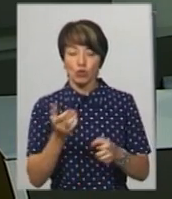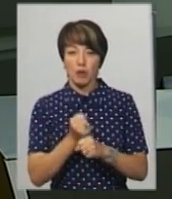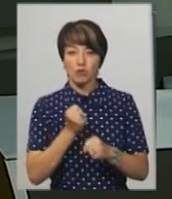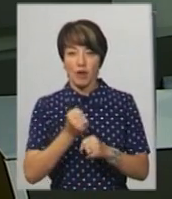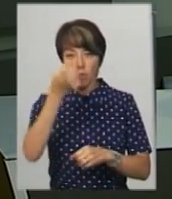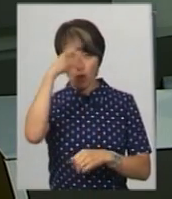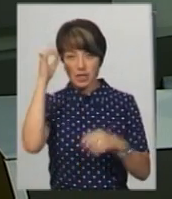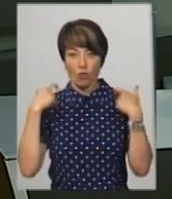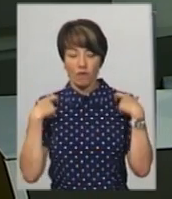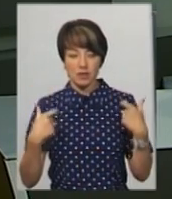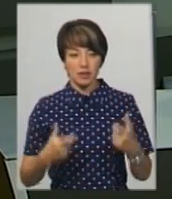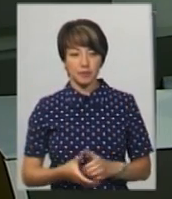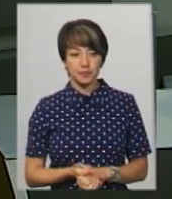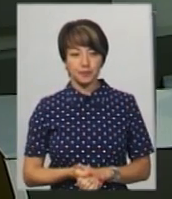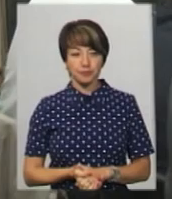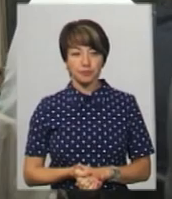поліцейські офіцери.